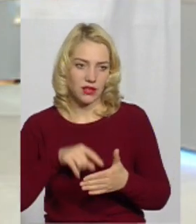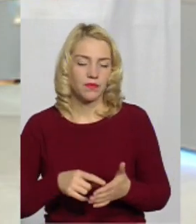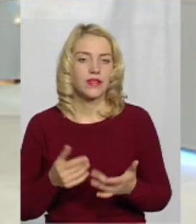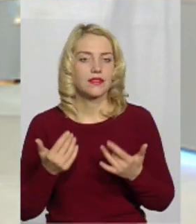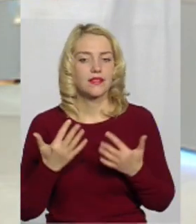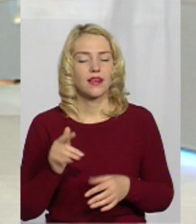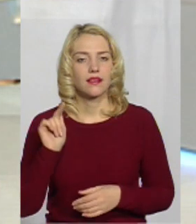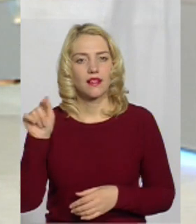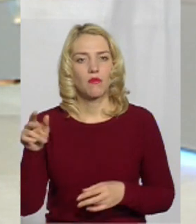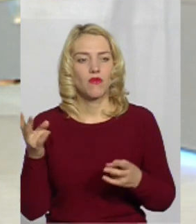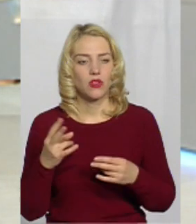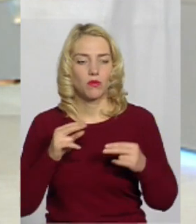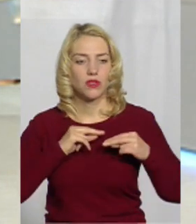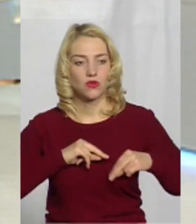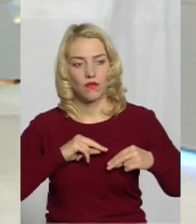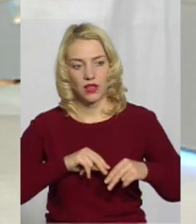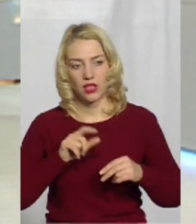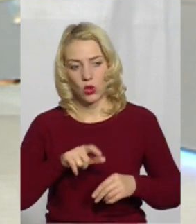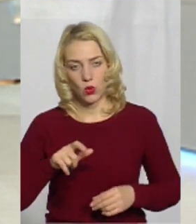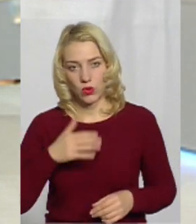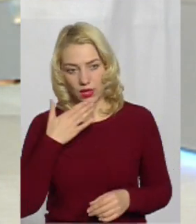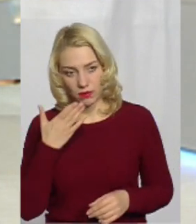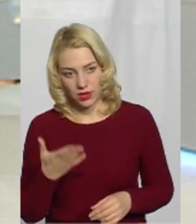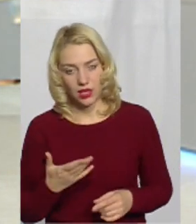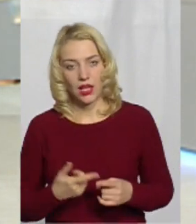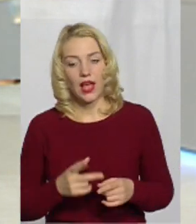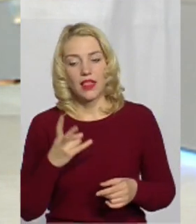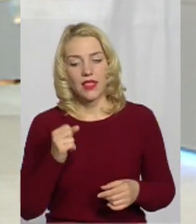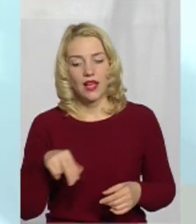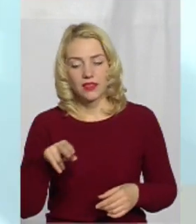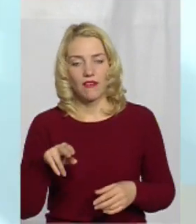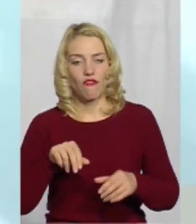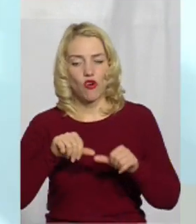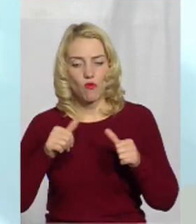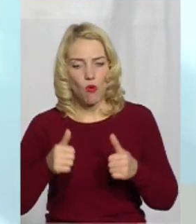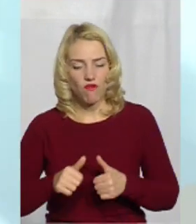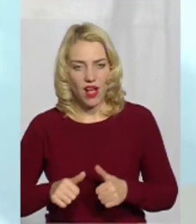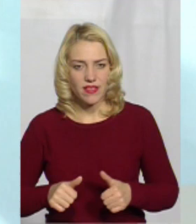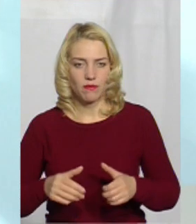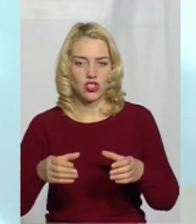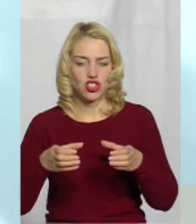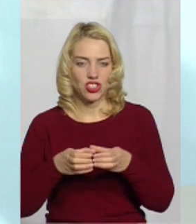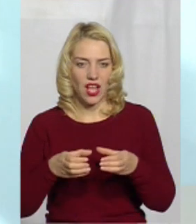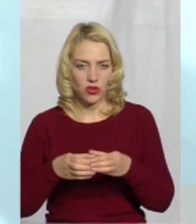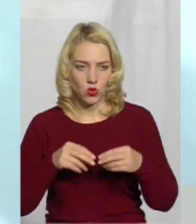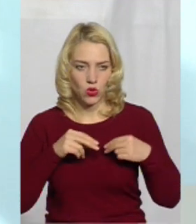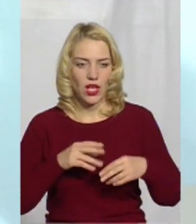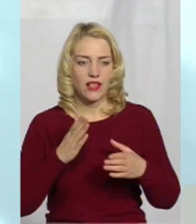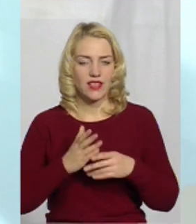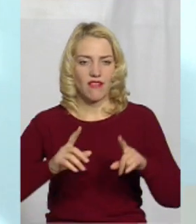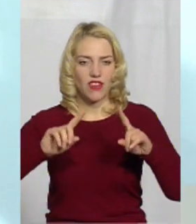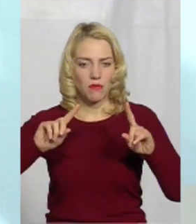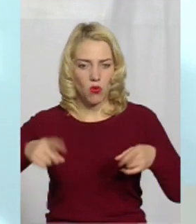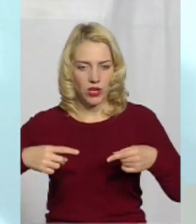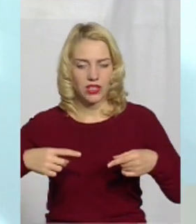Скільки там має працювати людей? От саме над формуванням штату ми ще працюємо, є вже вимоги Національної служби